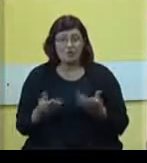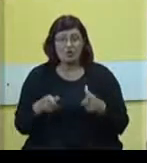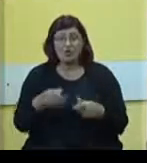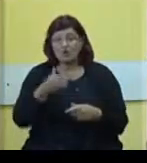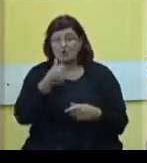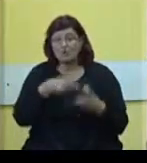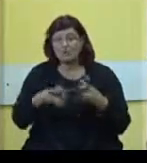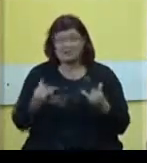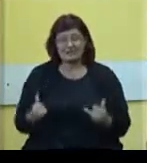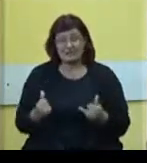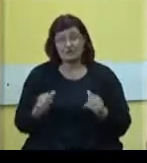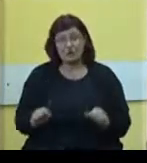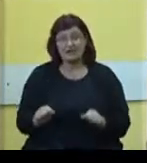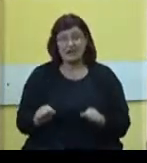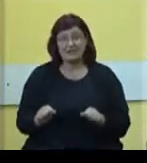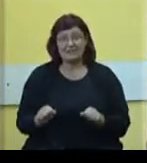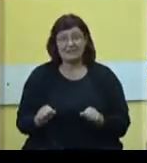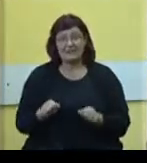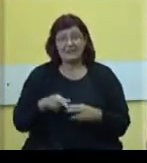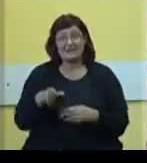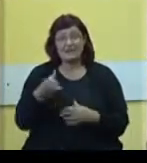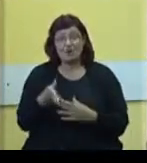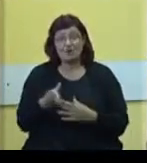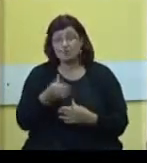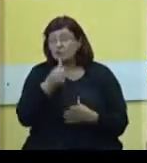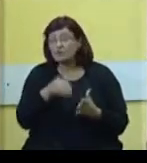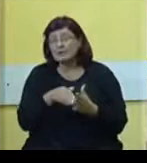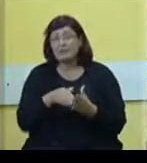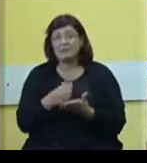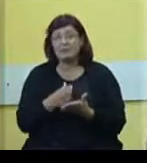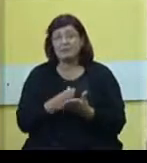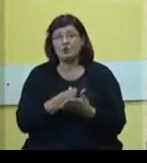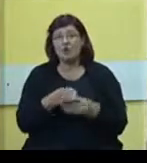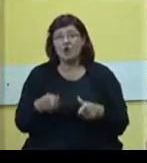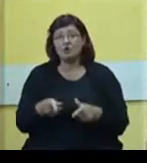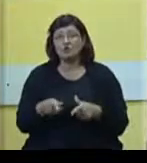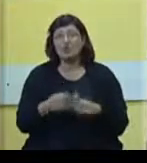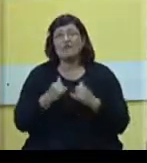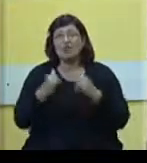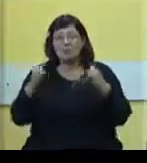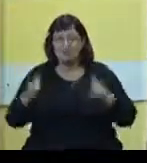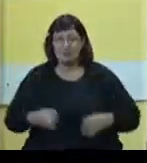kreacija aktuelne vlasti ide kao onome što to treba da bude, a to je progres. Hvala vam.